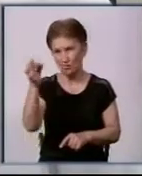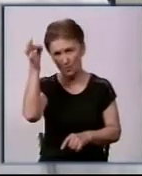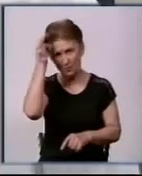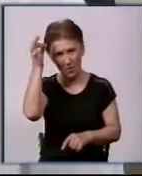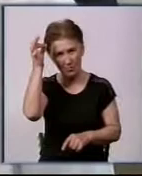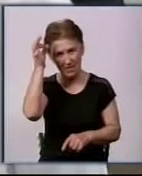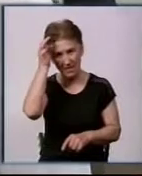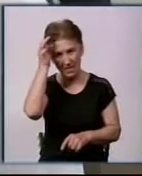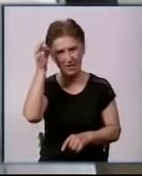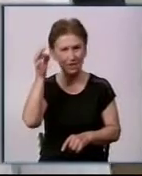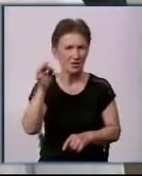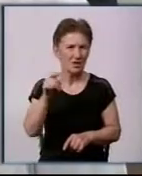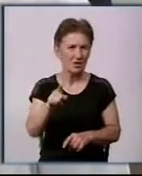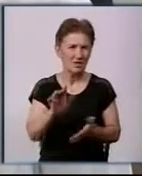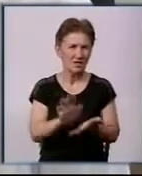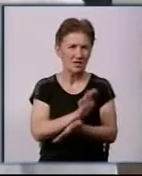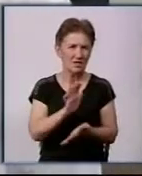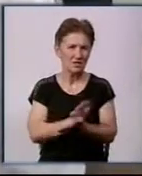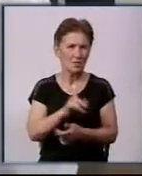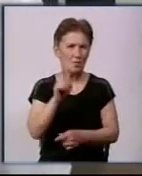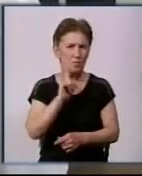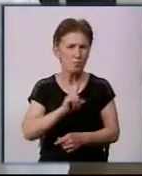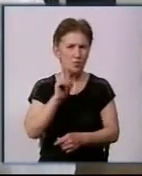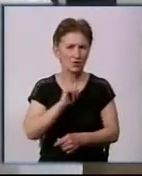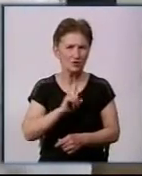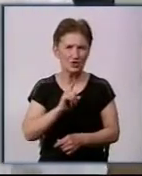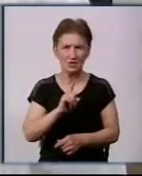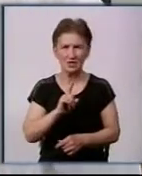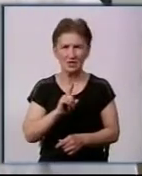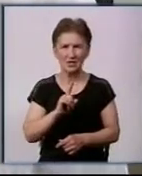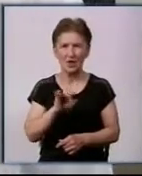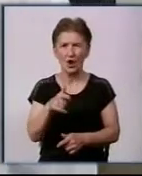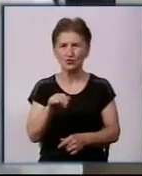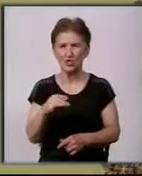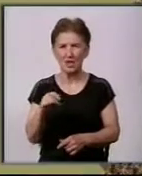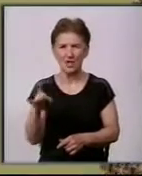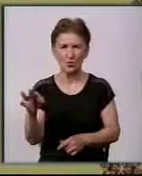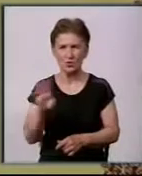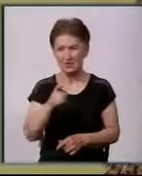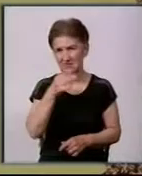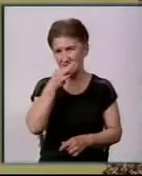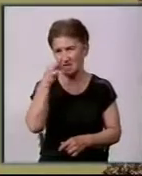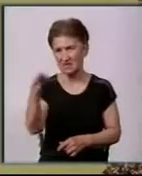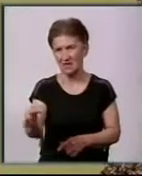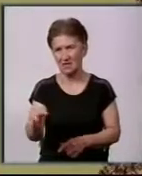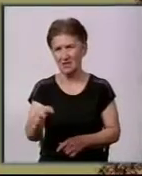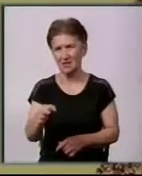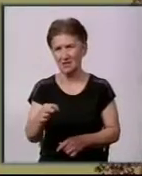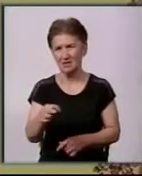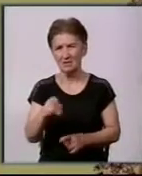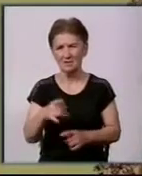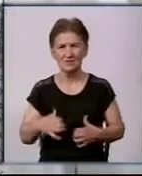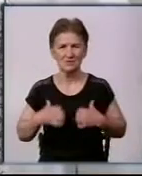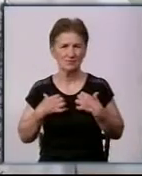після публікації в літературній газеті покійний малер Ігор Чаренко сказав, ну ти брат, ну в жарт,